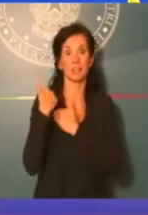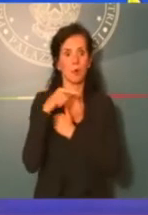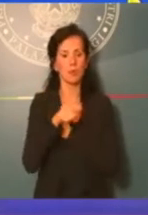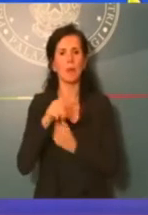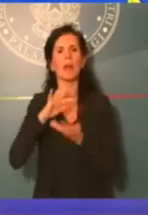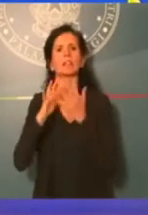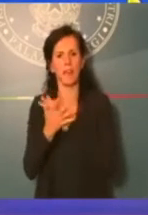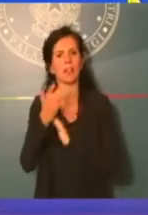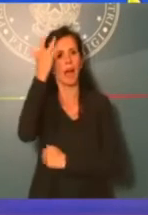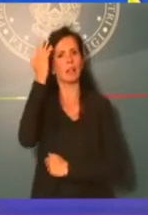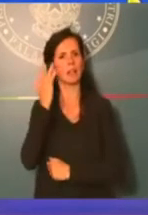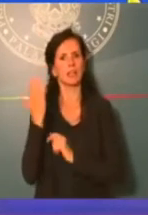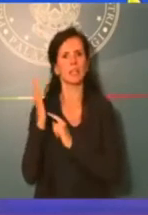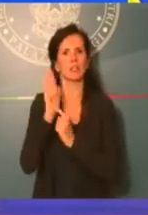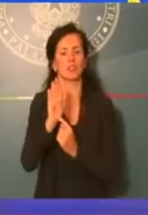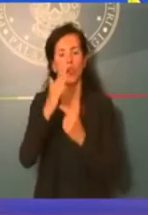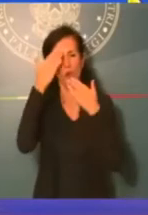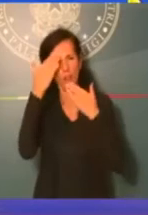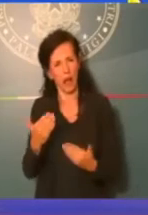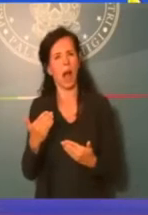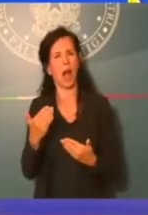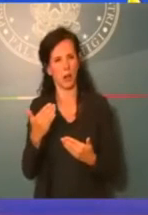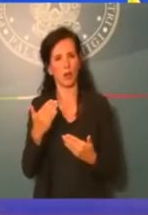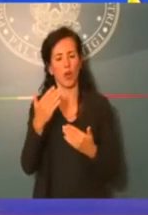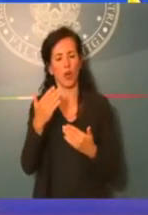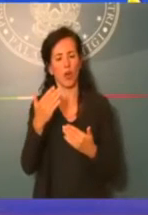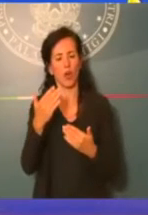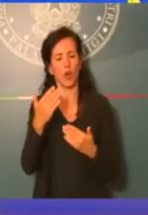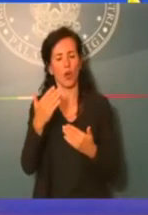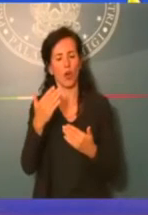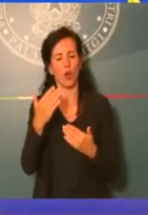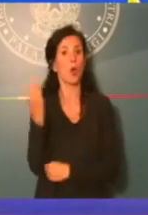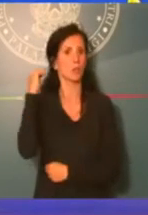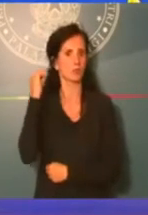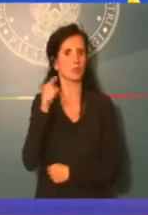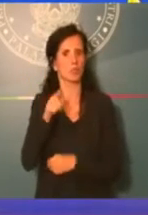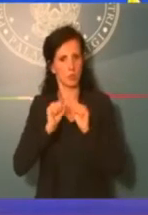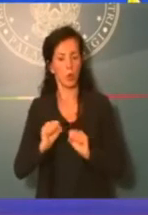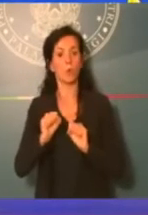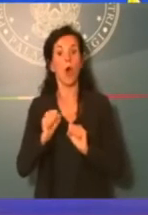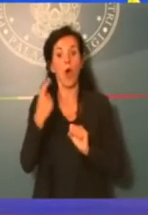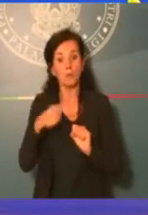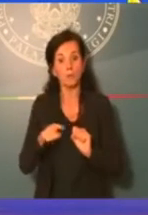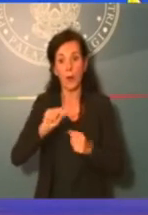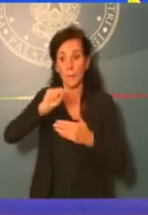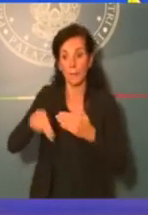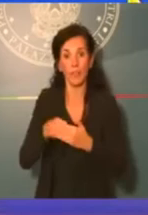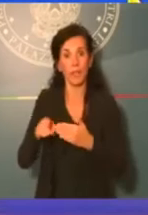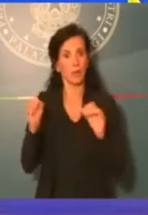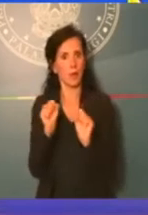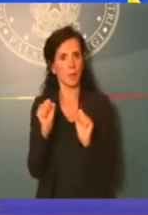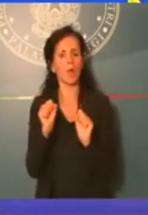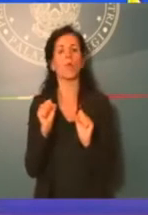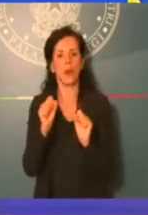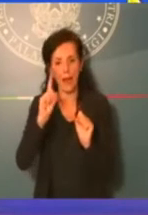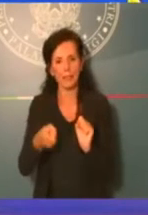soverchio danno, a un soverchio pregiudizio. Ecco, noi dobbiamo fermare, ricacciare via